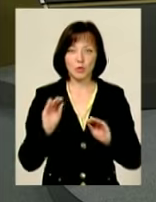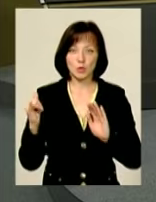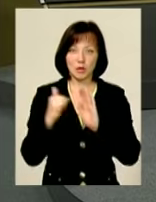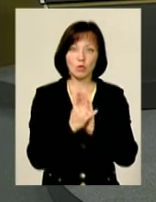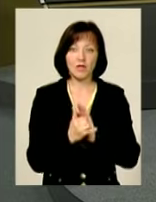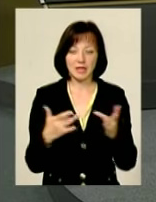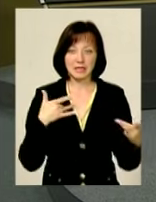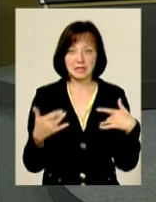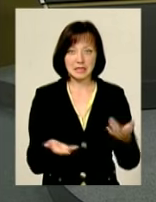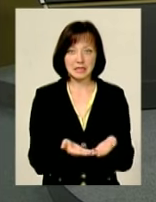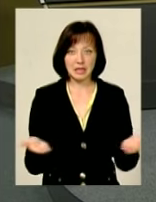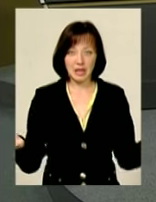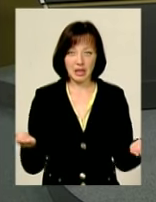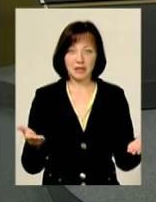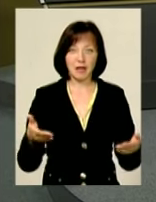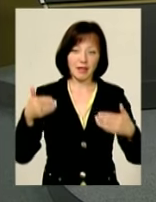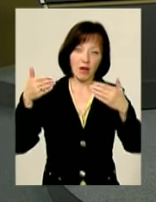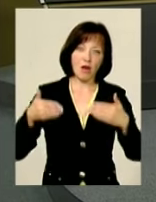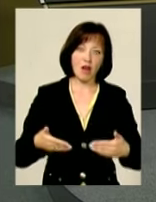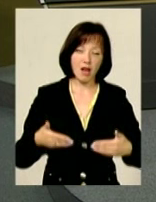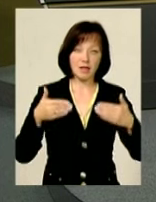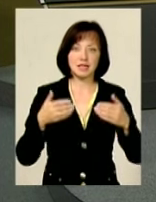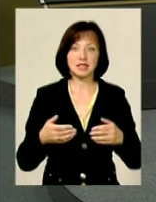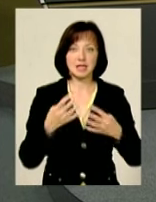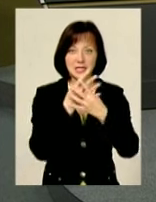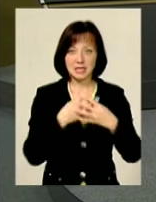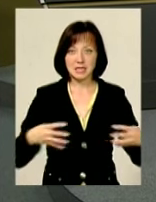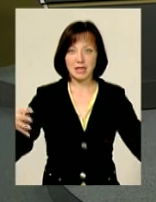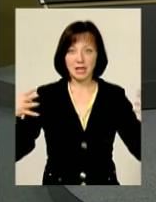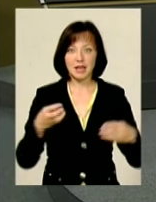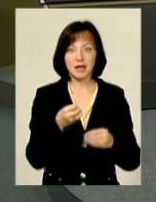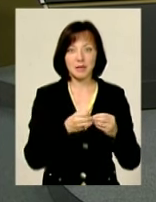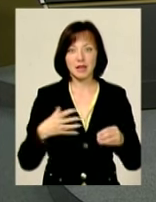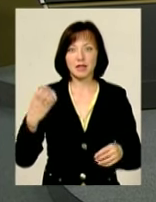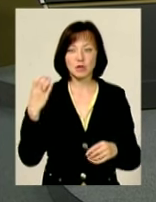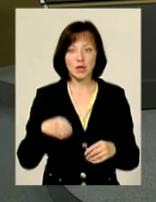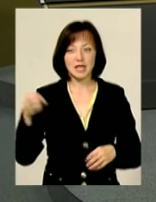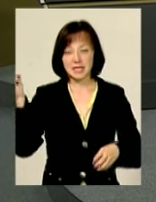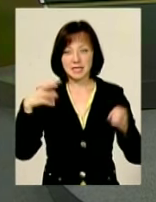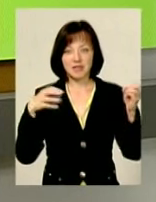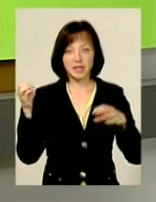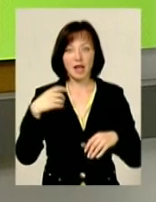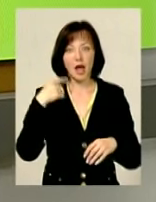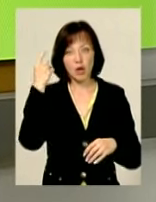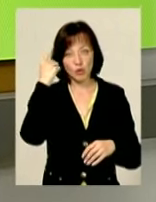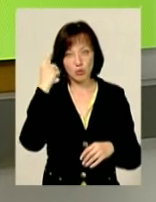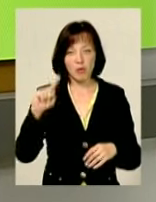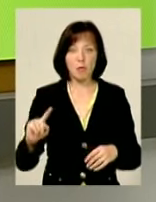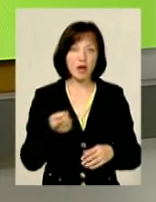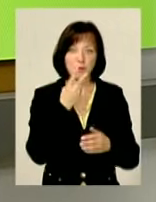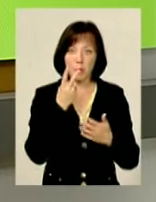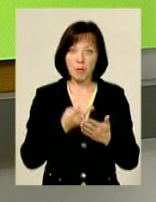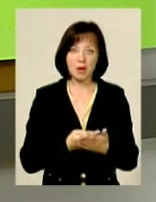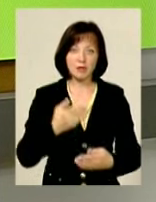Там стояли декорації, сітки ці 15-го століття, світло. І я думаю, що вперше побачили